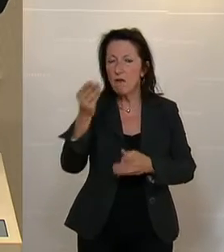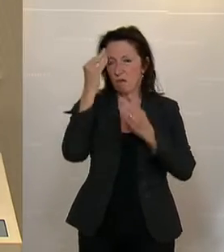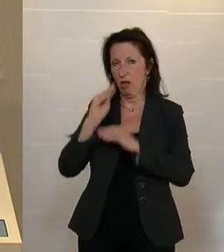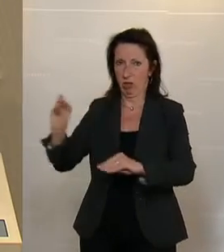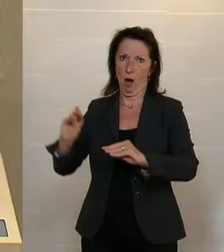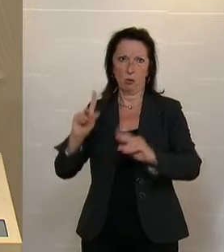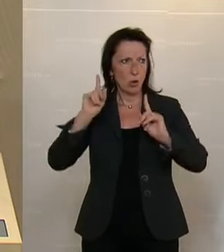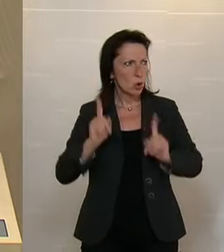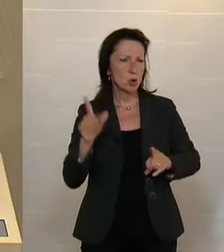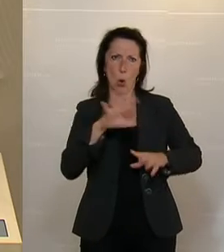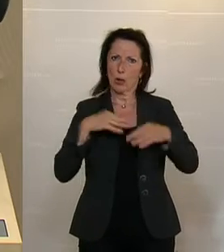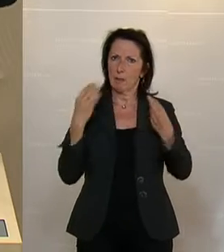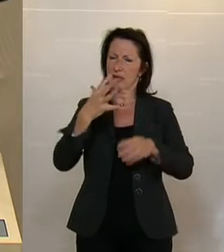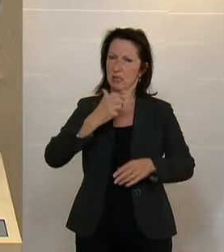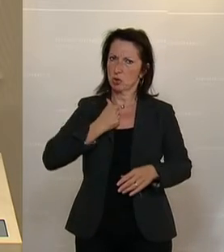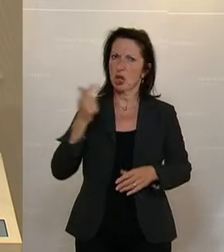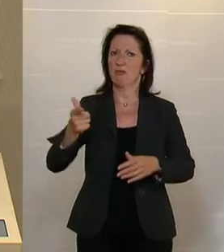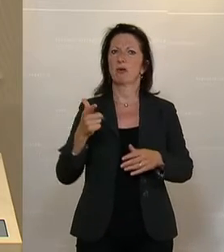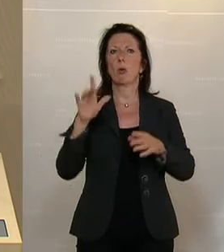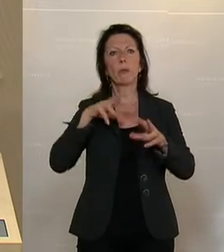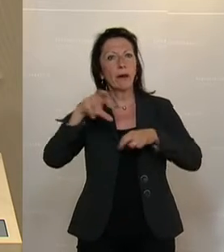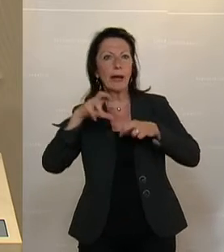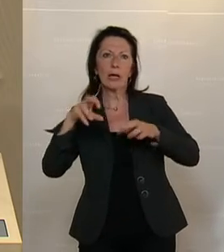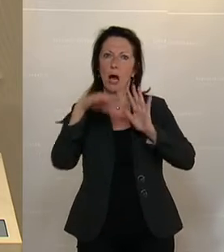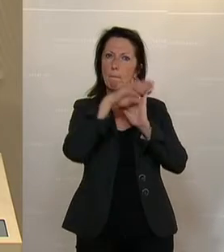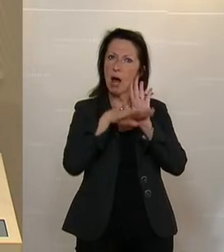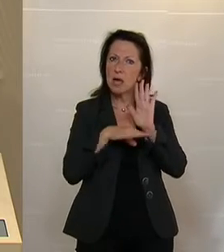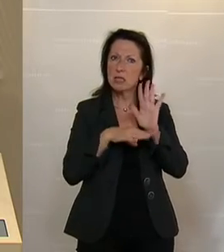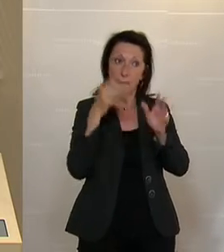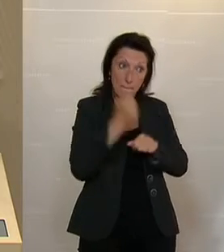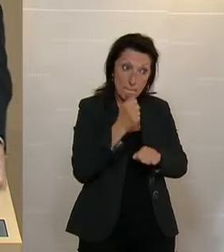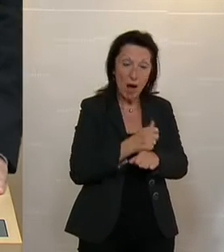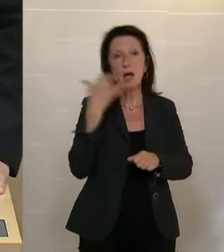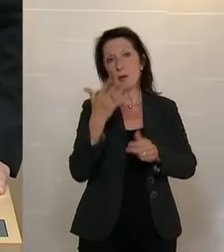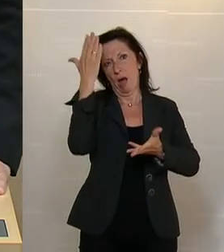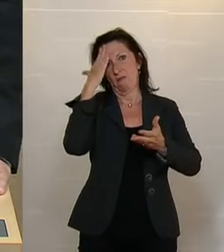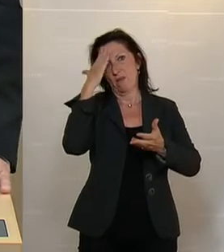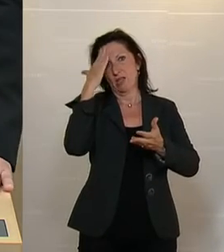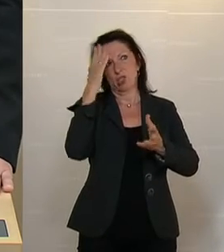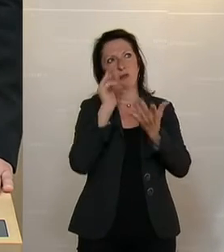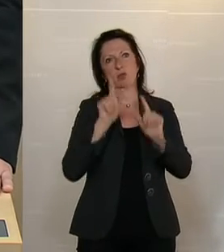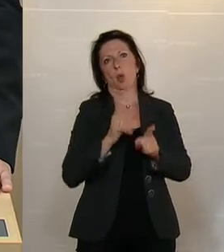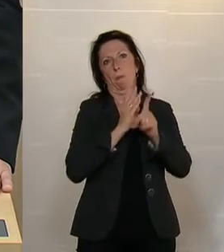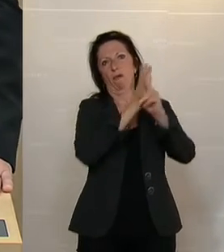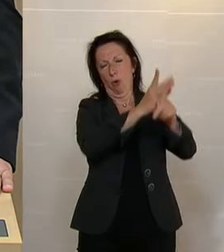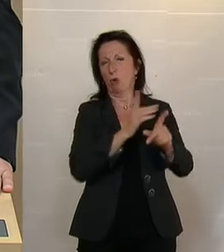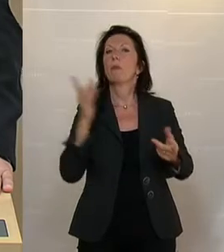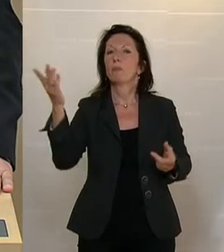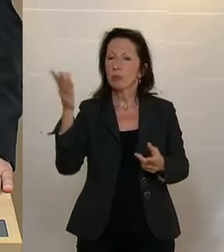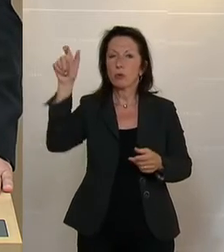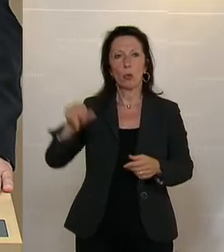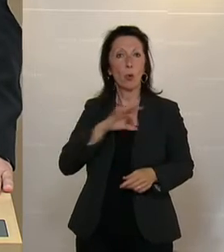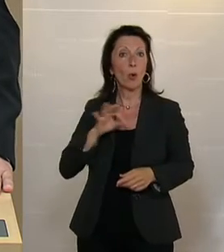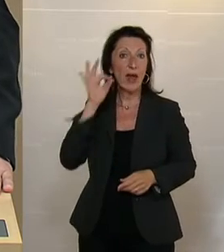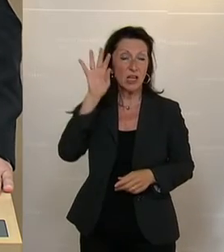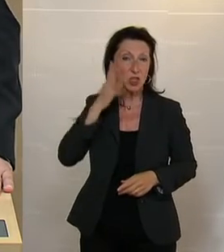Maßnahmen der Regierung evidenzbasiert unter der breiten Einbindung der Wissenschaft erfolgen. Und ich sage es sehr offen, Kollegin Schwart wird das mitbekommen haben.